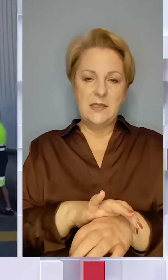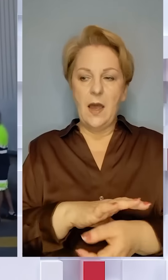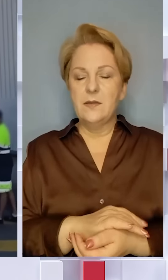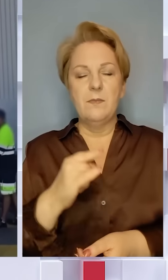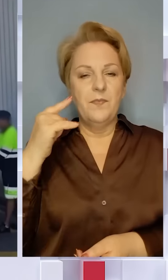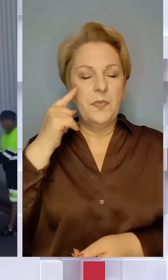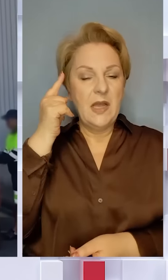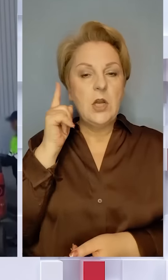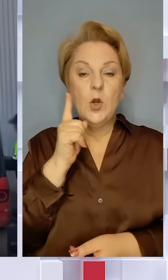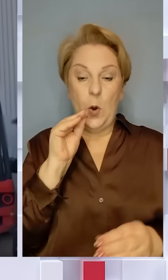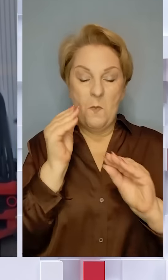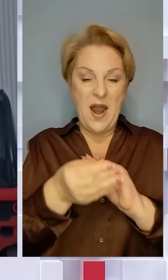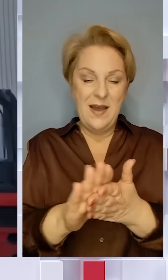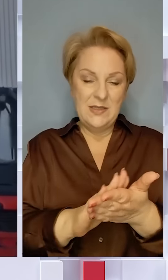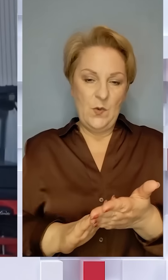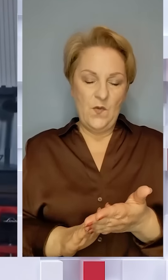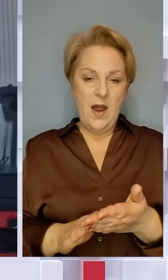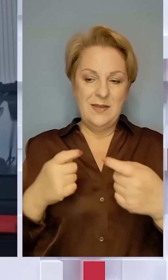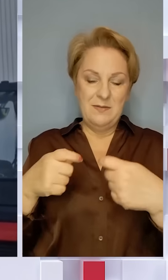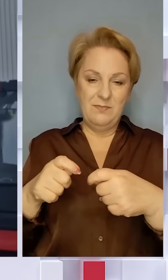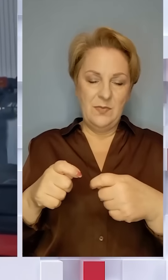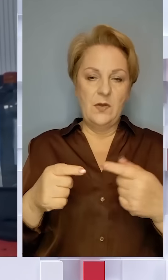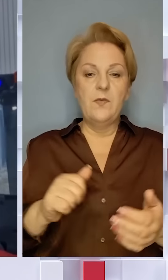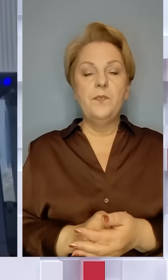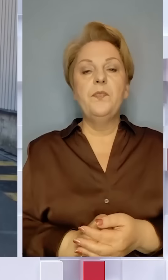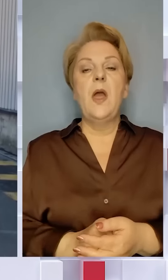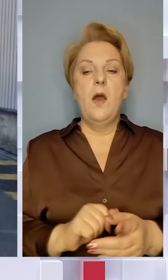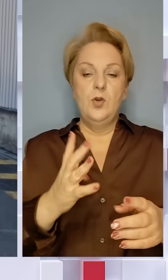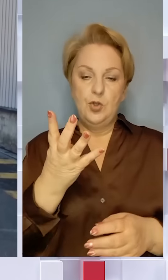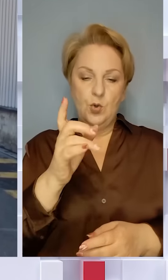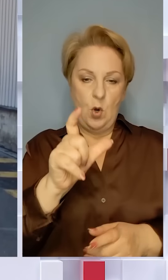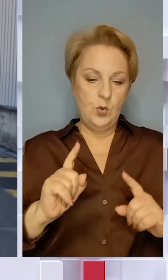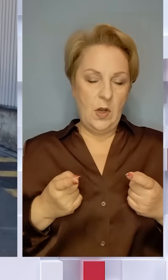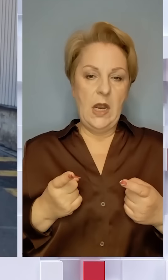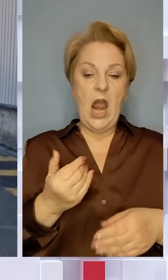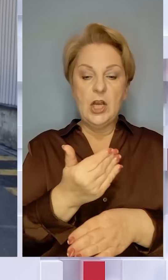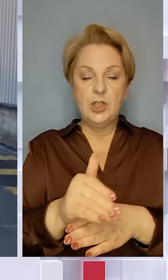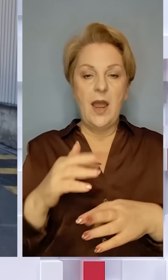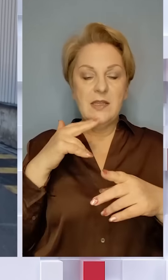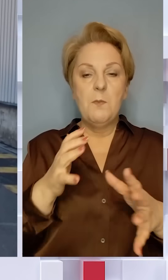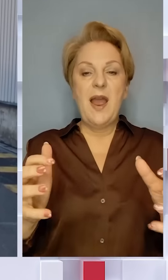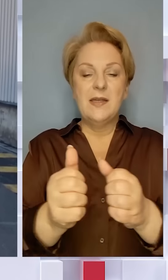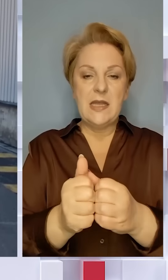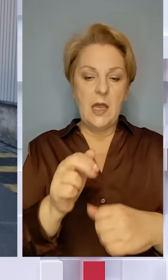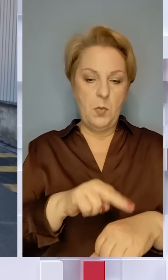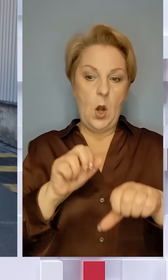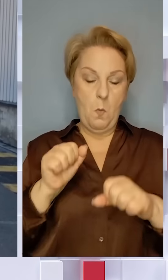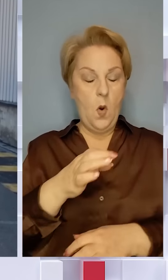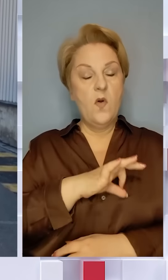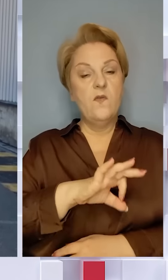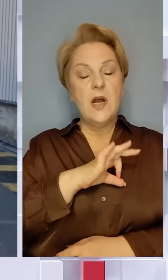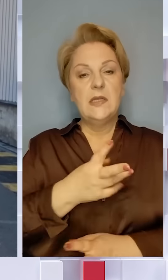справжнє призначення товарів. Іспанська поліція здійснила у справі чотири арешти. Частину хімікатів, затриманих правоохоронцями, могли